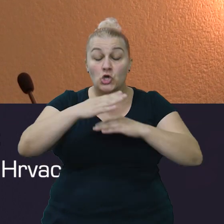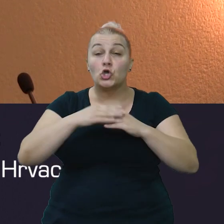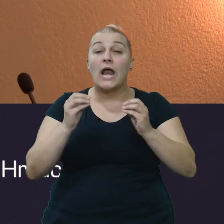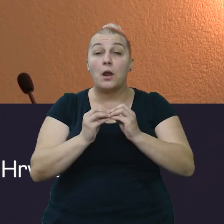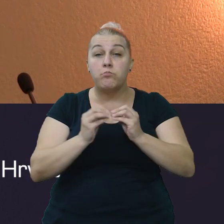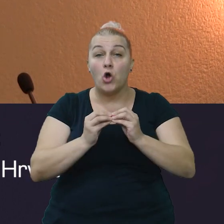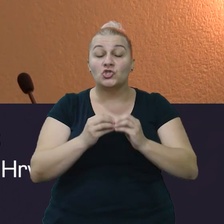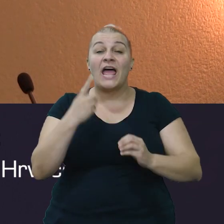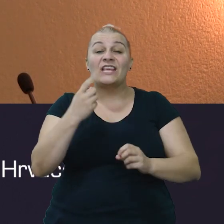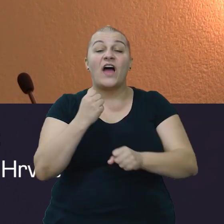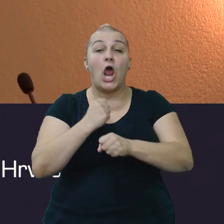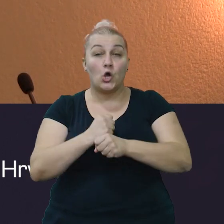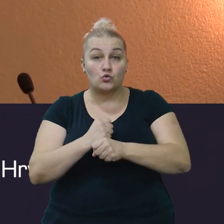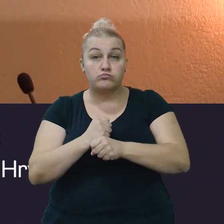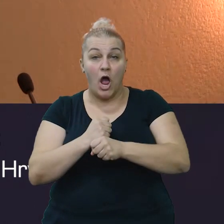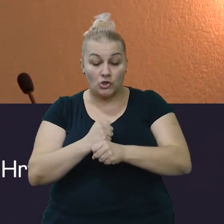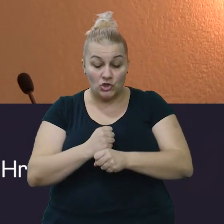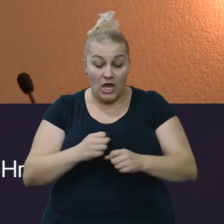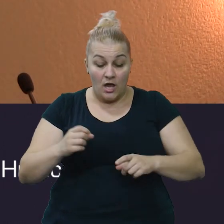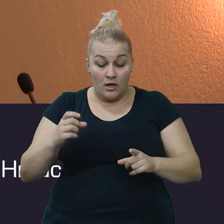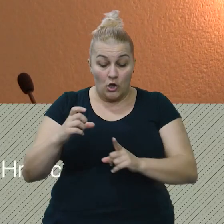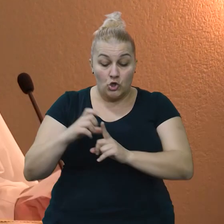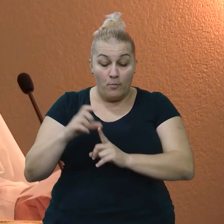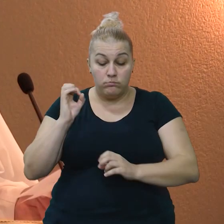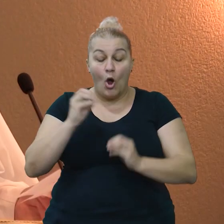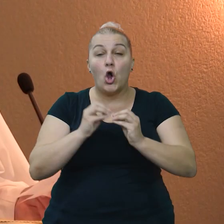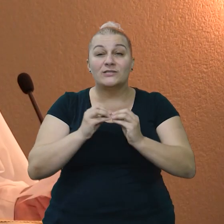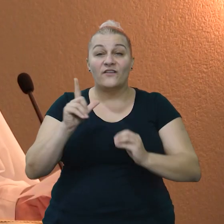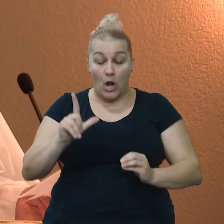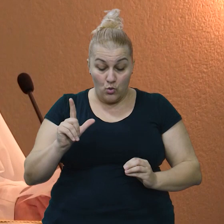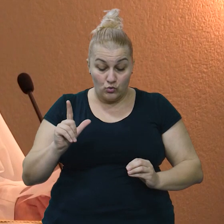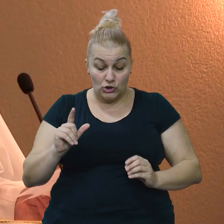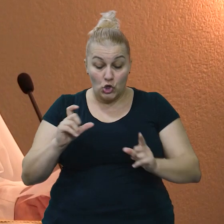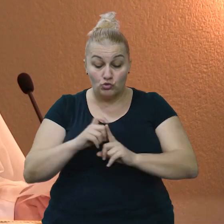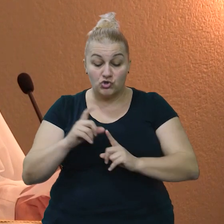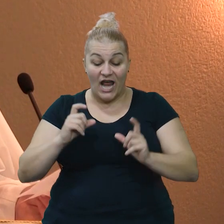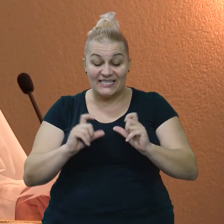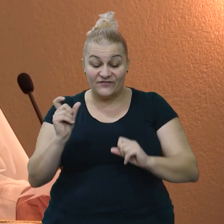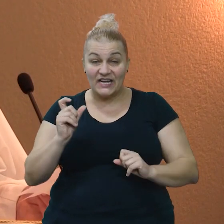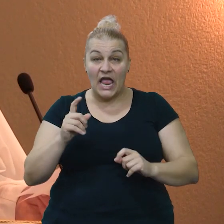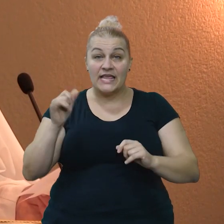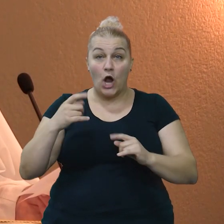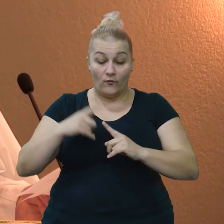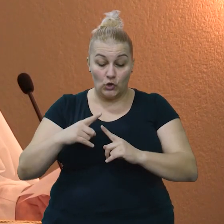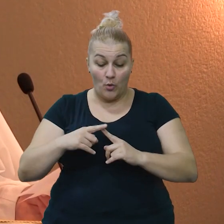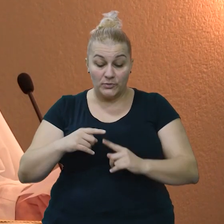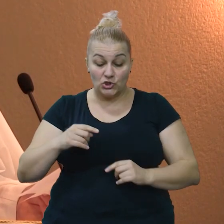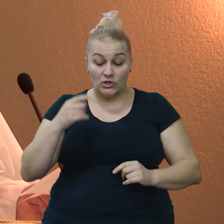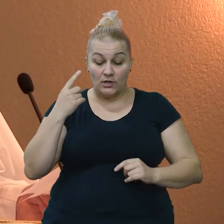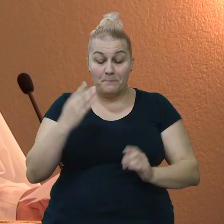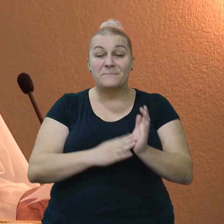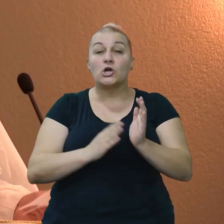Ročina, Ibića Kugovic, Bogoslava Vozvić, Jakov Kogvić, Duša Crnje, Mirovi Vranović